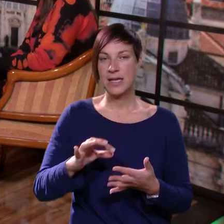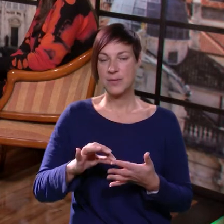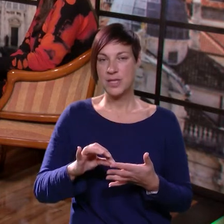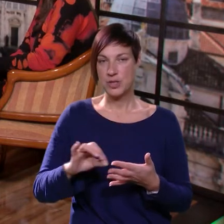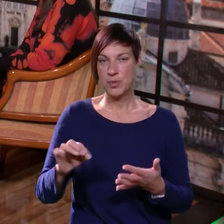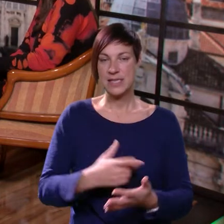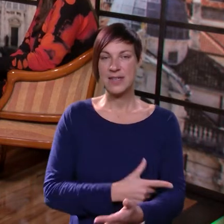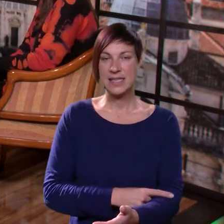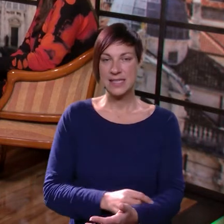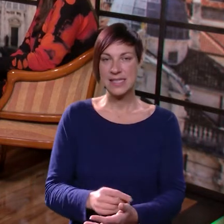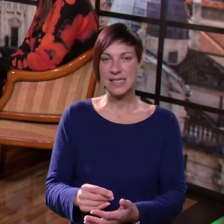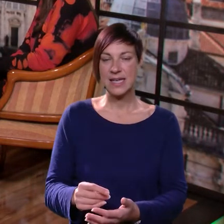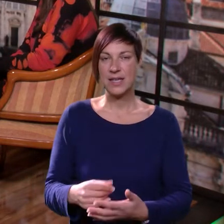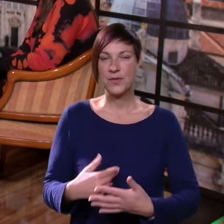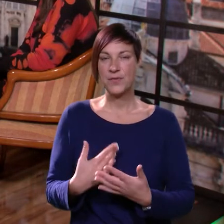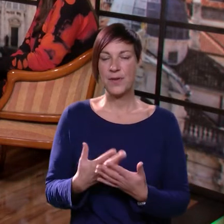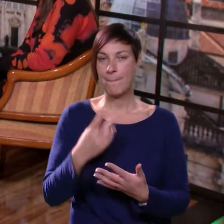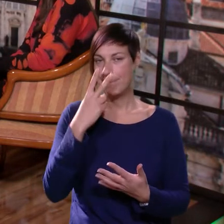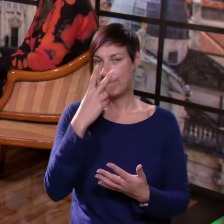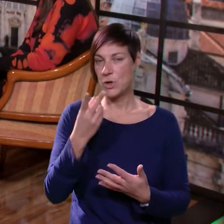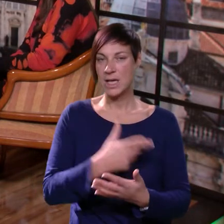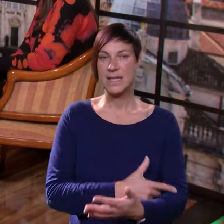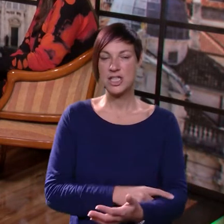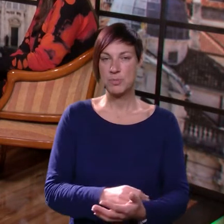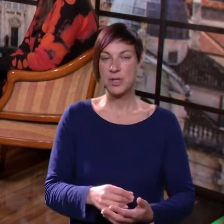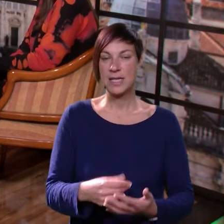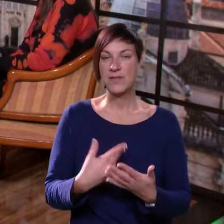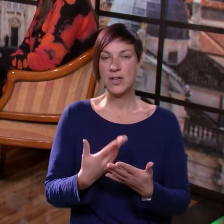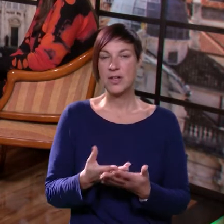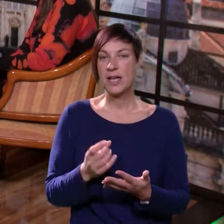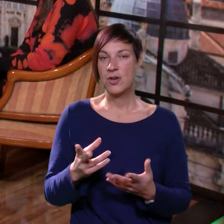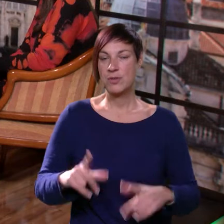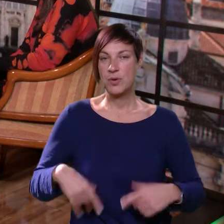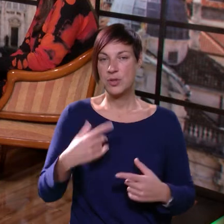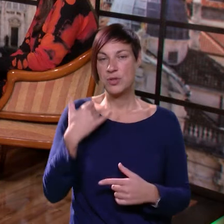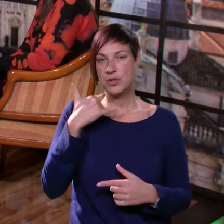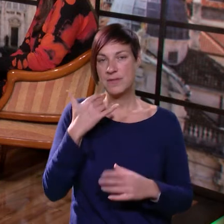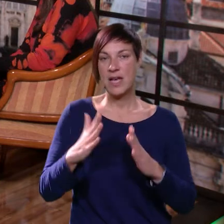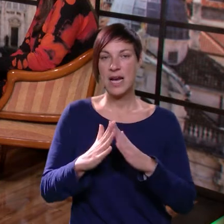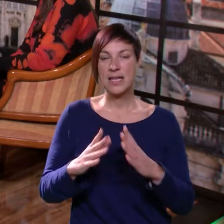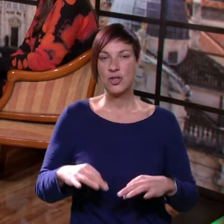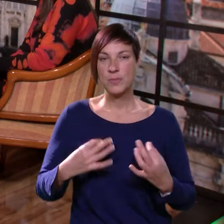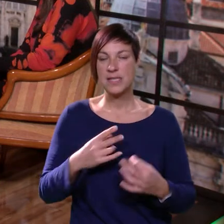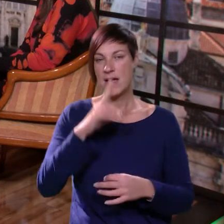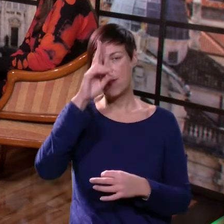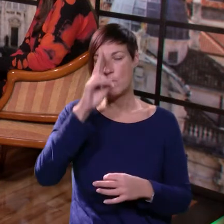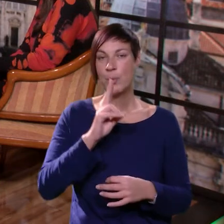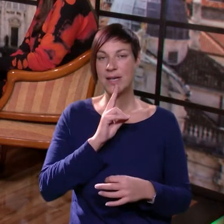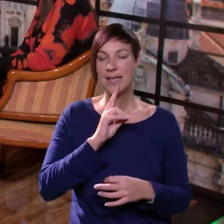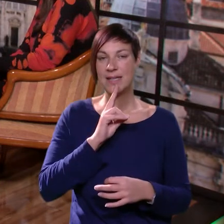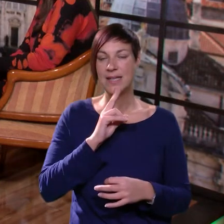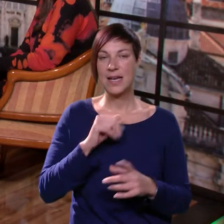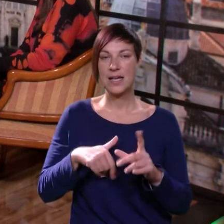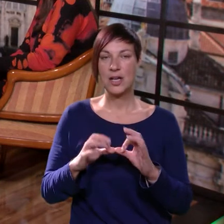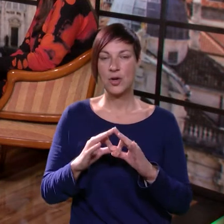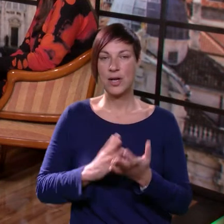izvaditi iz krvi, pogledat ćemo krv, pa ćemo vidjeti. Ona je odmah ujutru zazvala dom zdravlja u ponedjeljak,